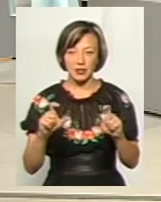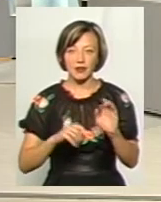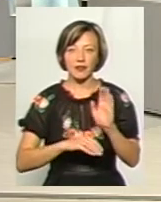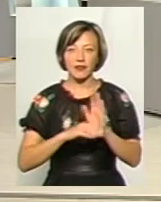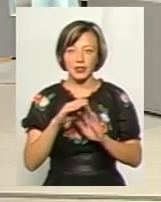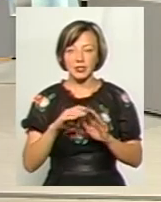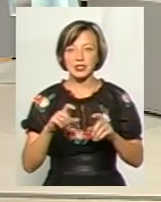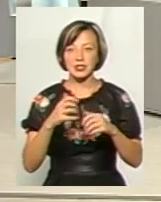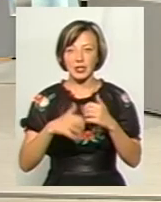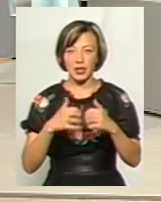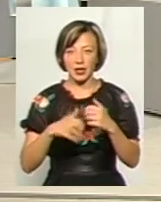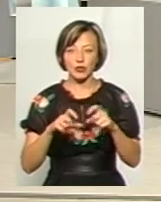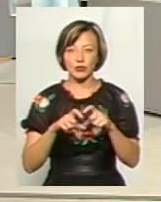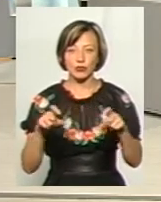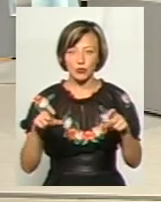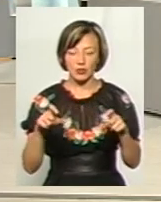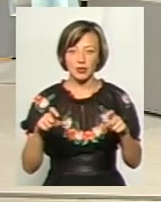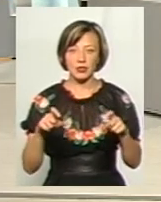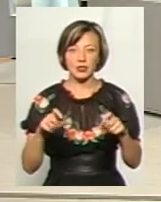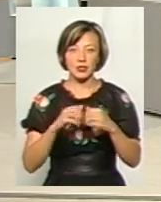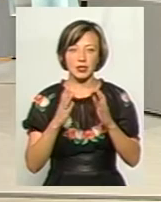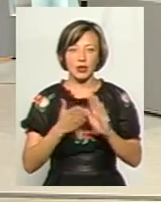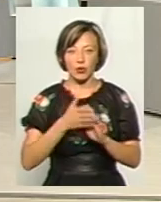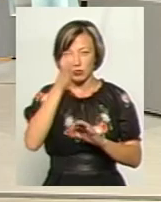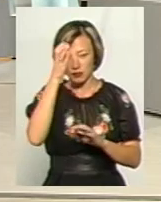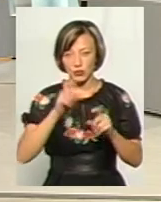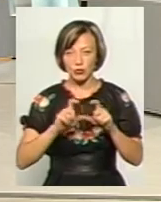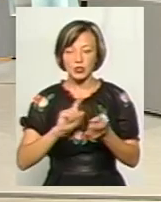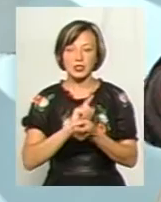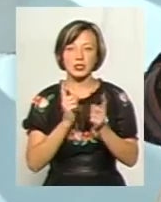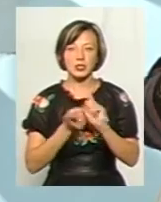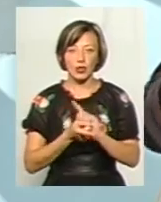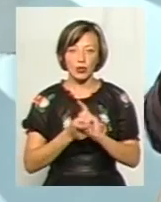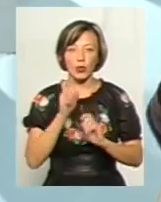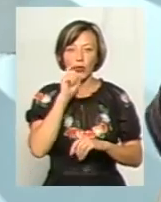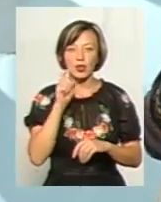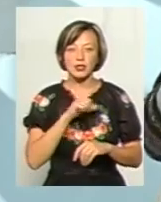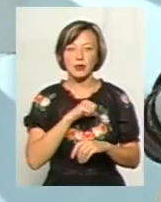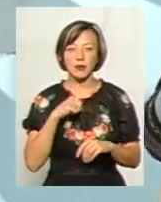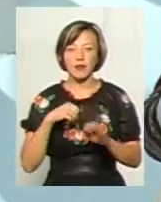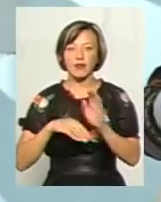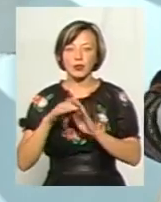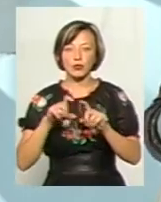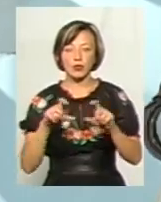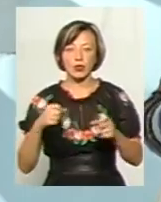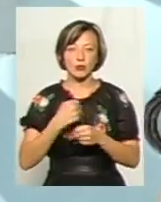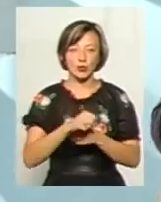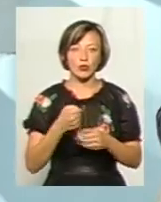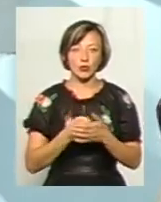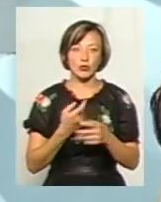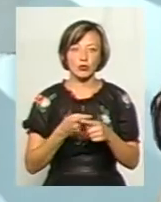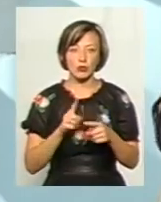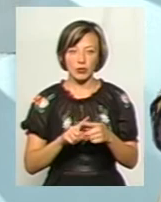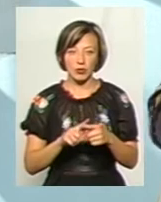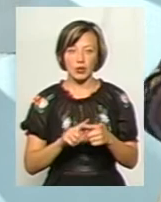І середня школа, повірте мені, ця загальноосвітня школа стане з українською мимоволі, тому що вища школа буде спонукати її до цього.